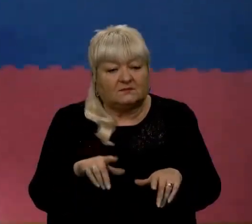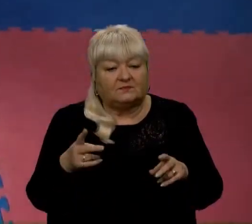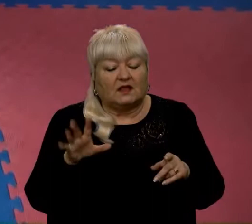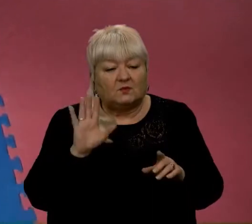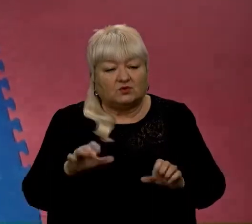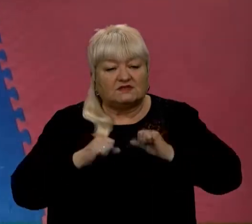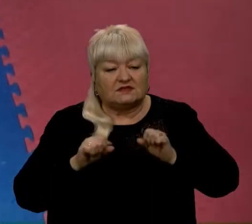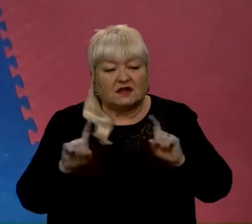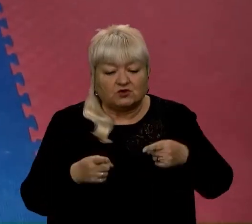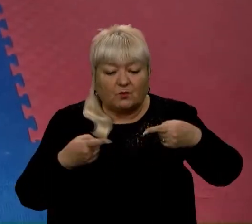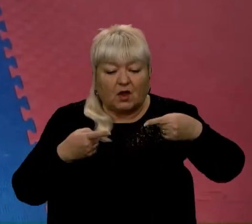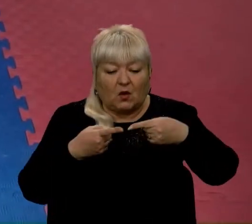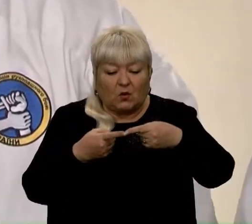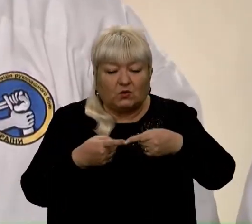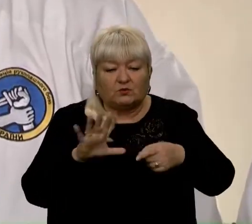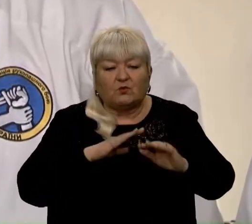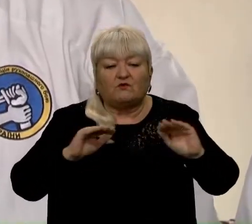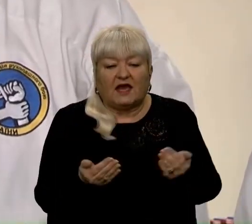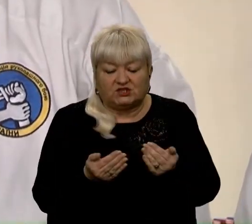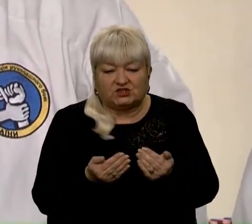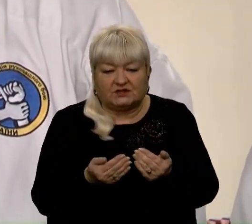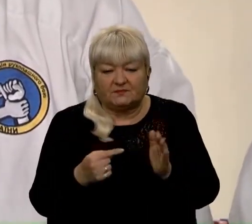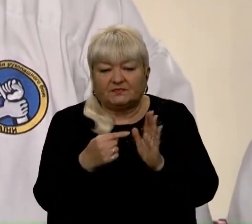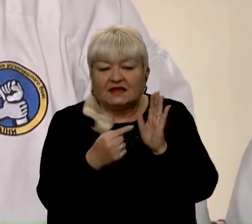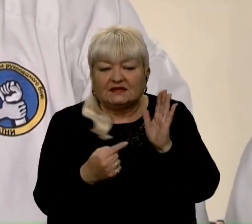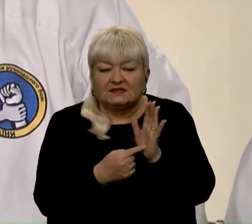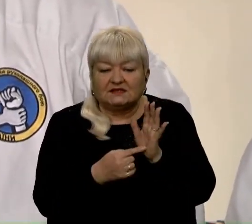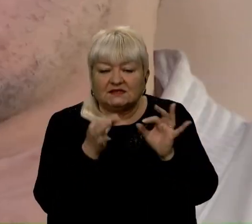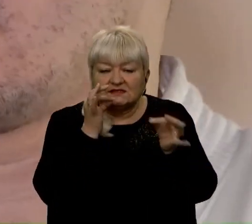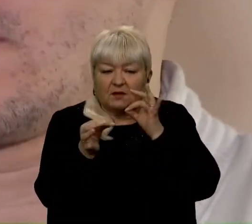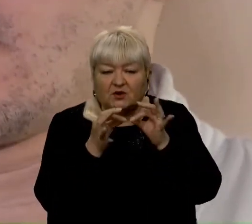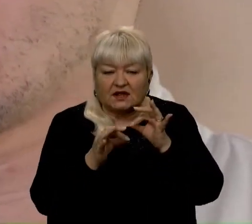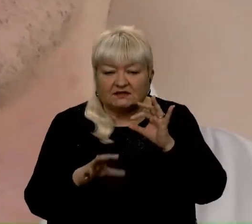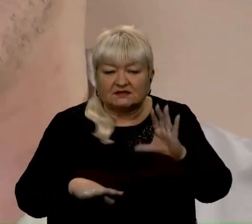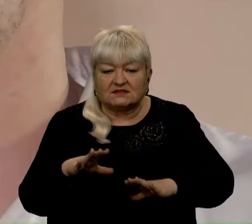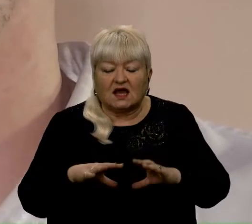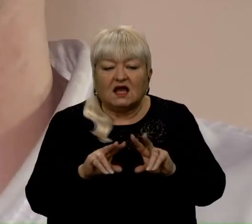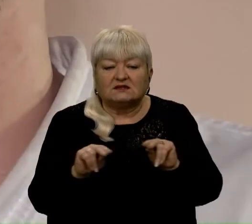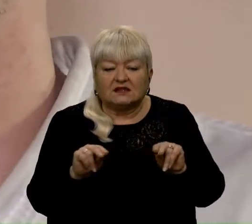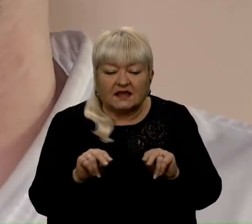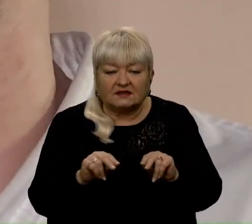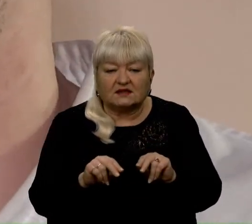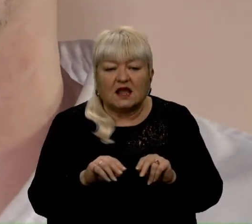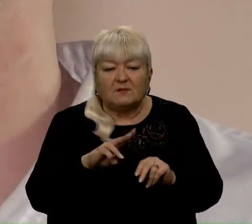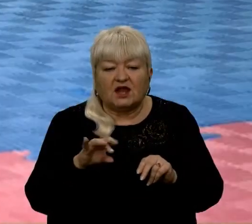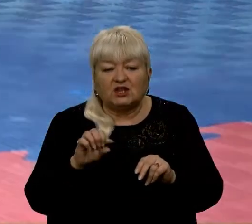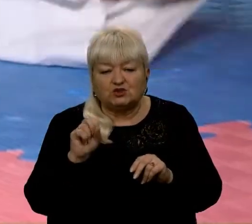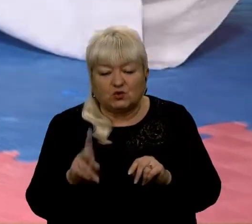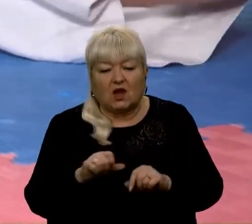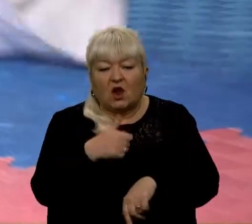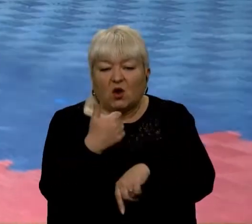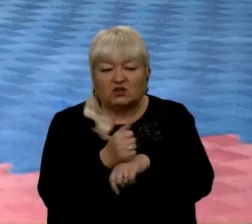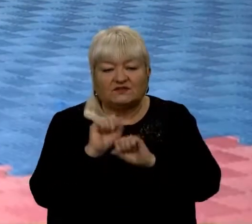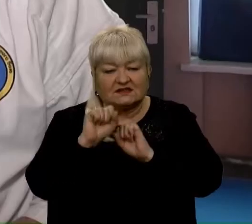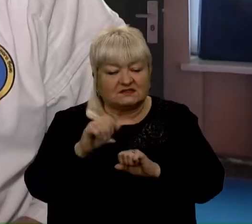падіння руки був менший. Ділиться порадами тренер з рукупашного бою Олександр Михальчук. Головне – захистити голову при